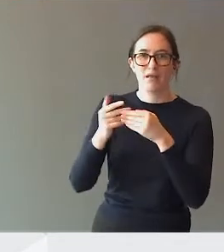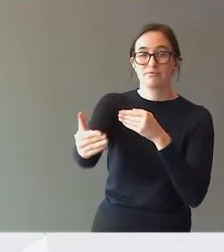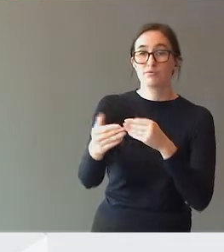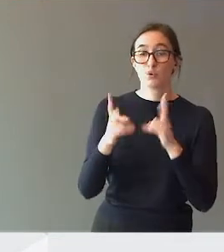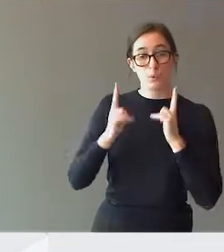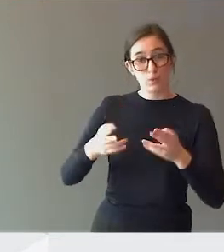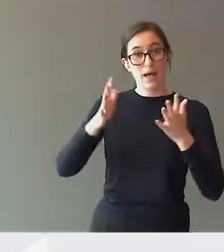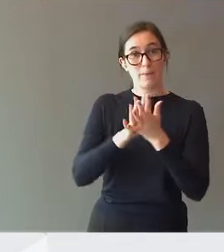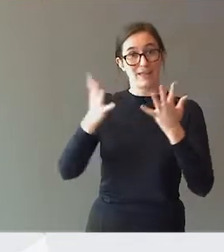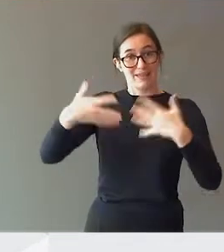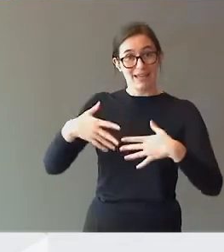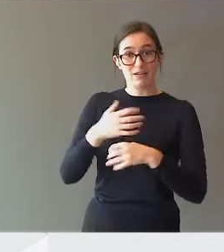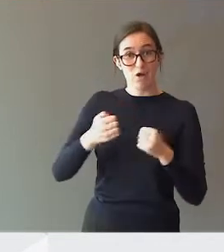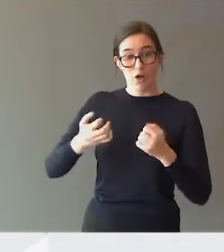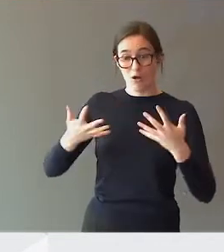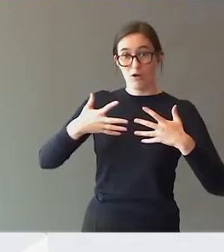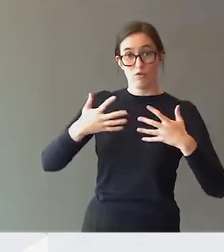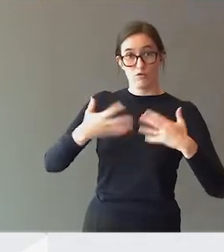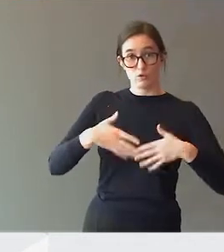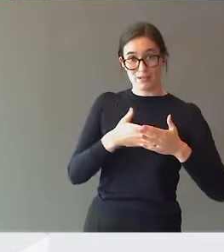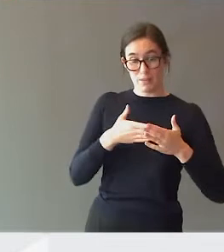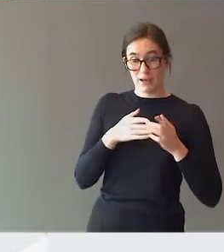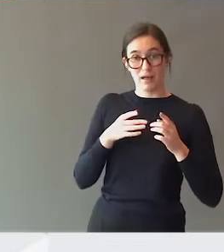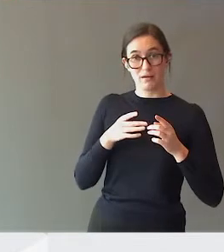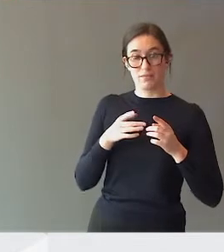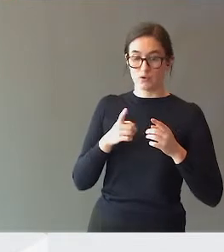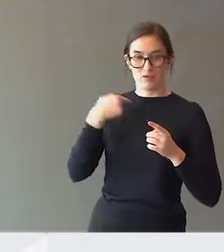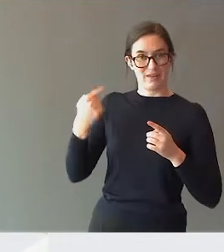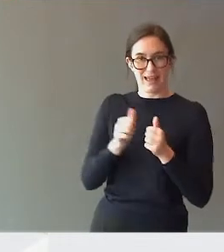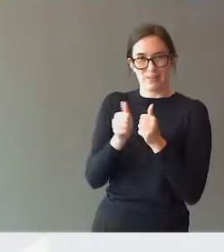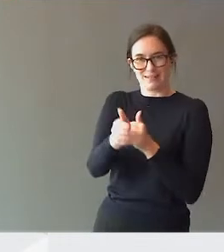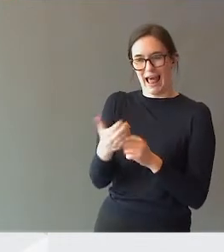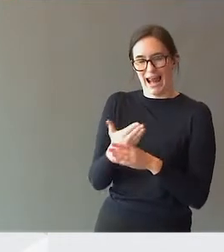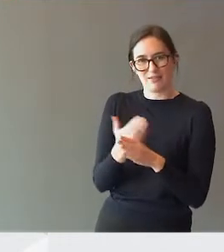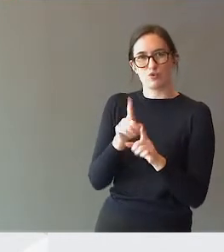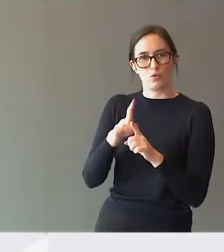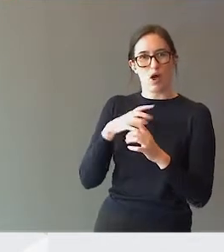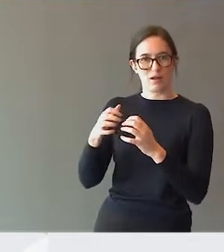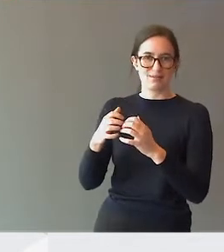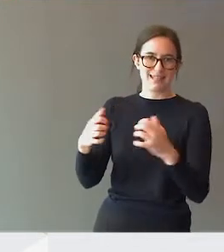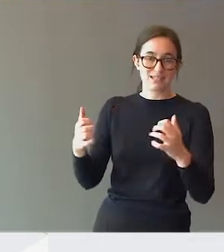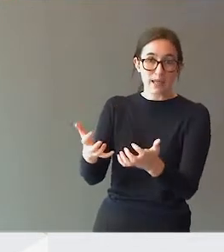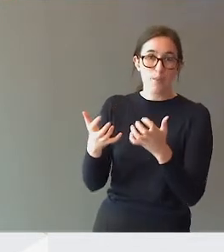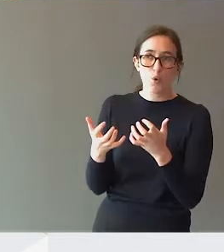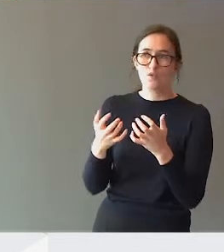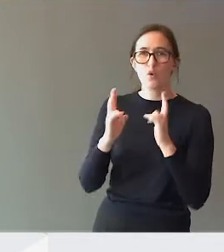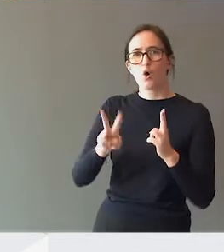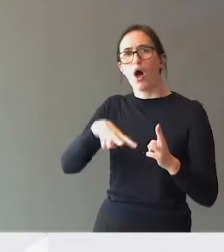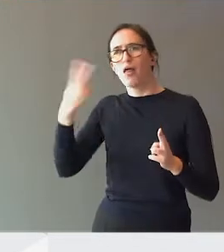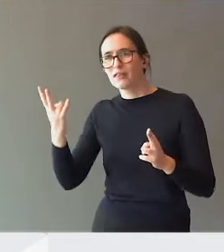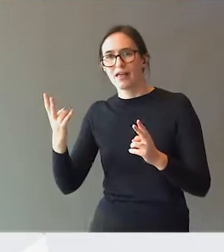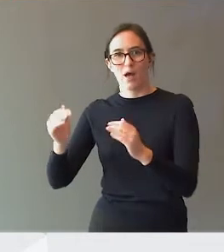funksjonshemmede som representerer elevene med særskilt behov i særlig grad, og fra andre funksjonshemmedes organisasjoner og også